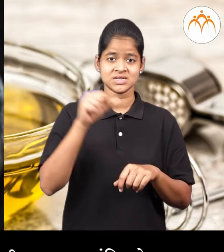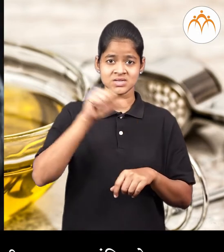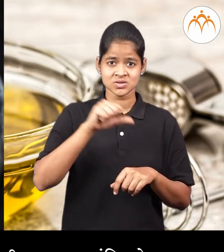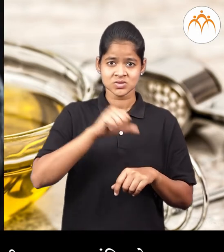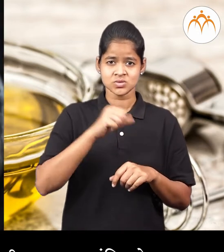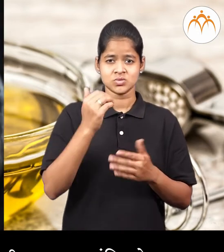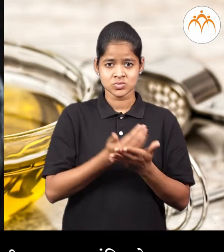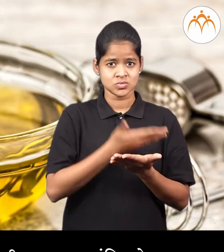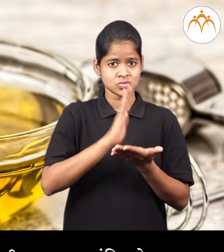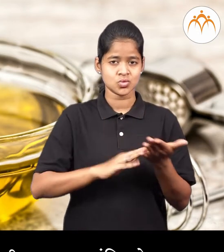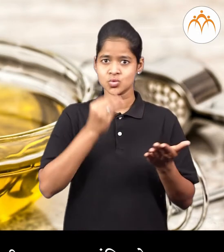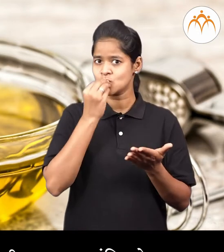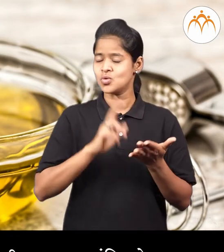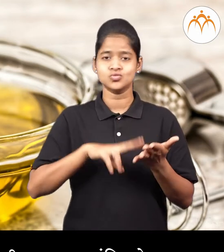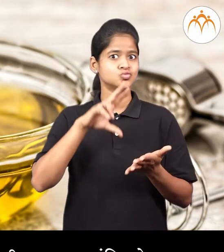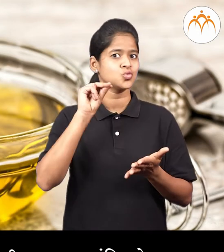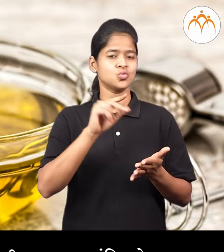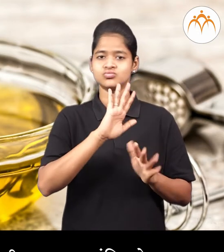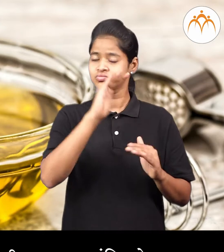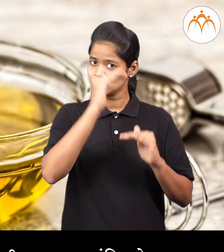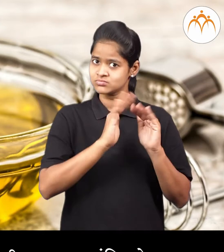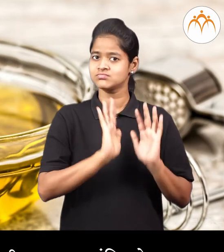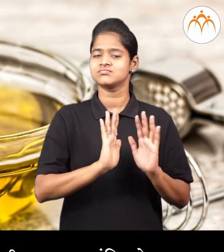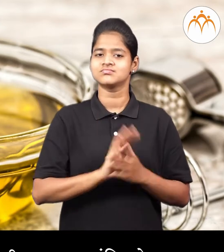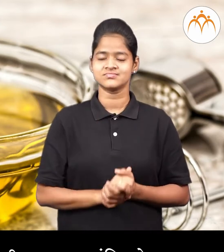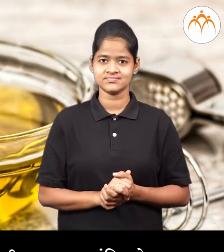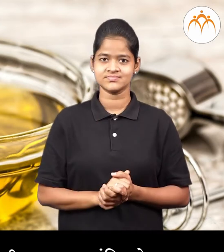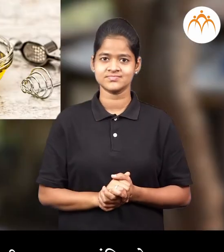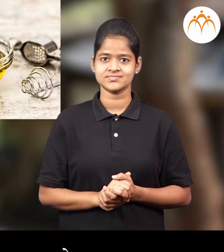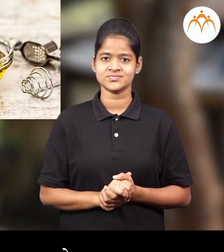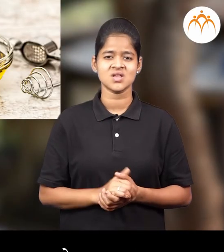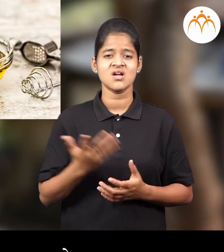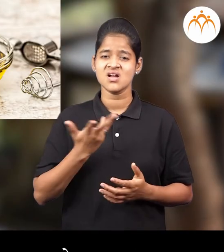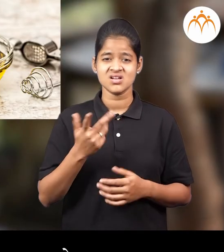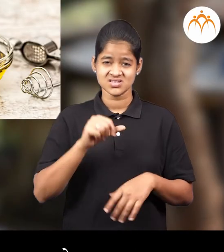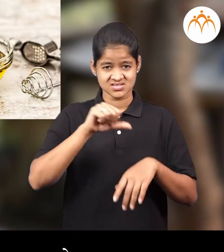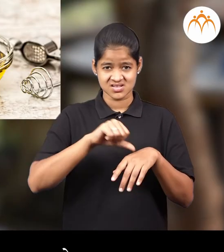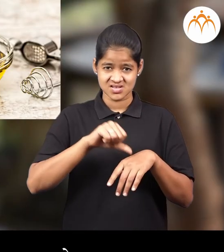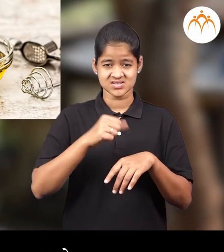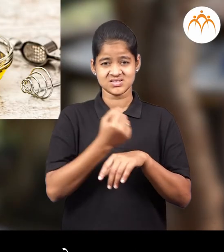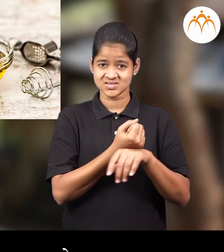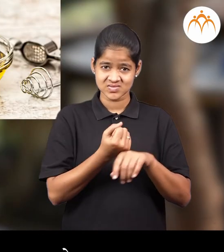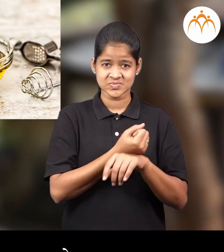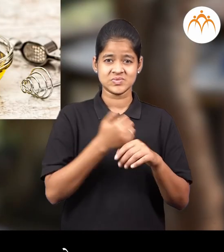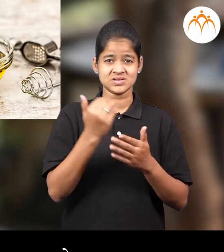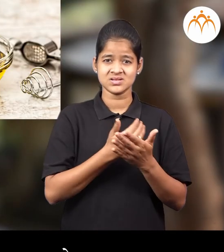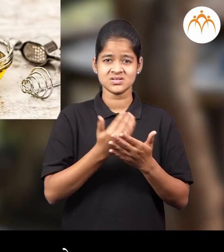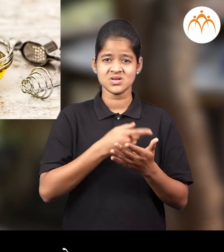आशे पदार्थ कमी खायला सांगितले फे पदार्थ 25 आँज लगतो